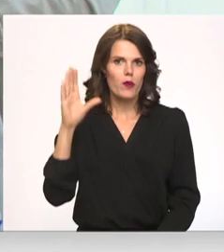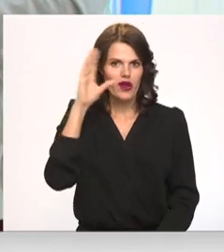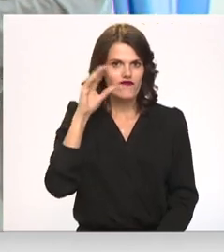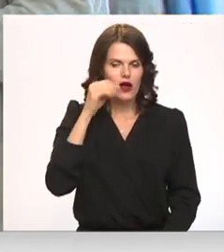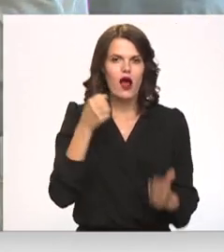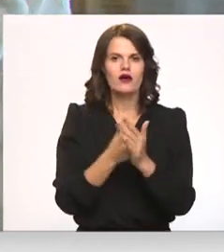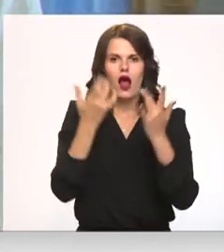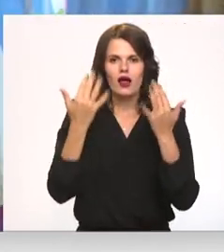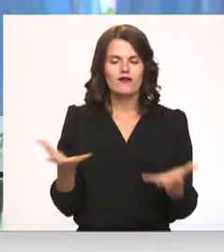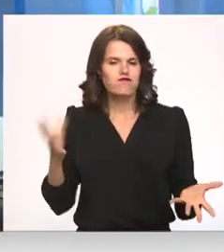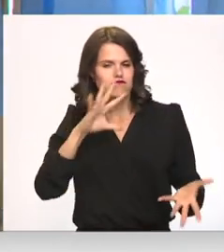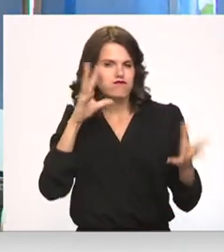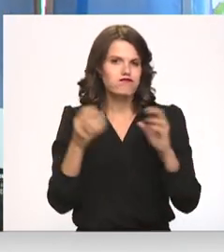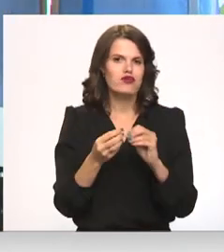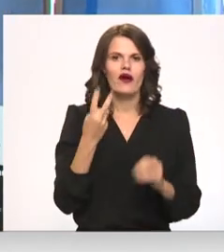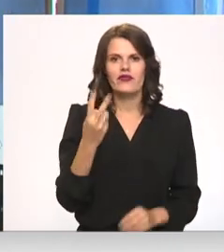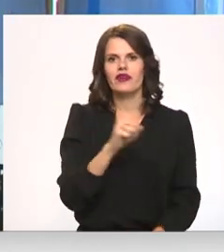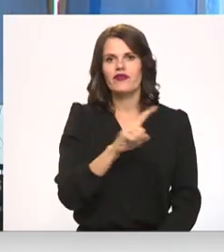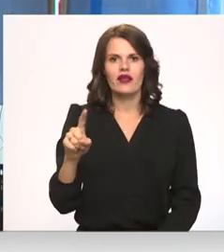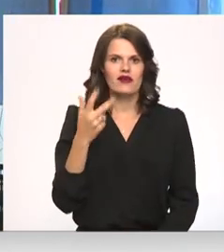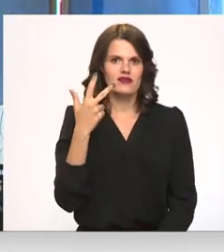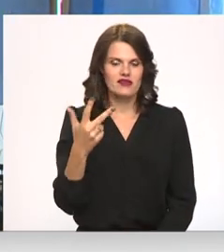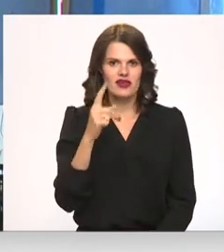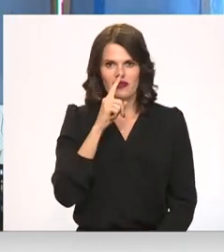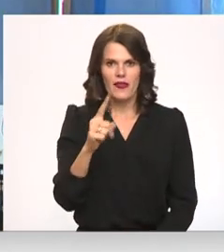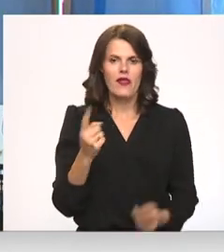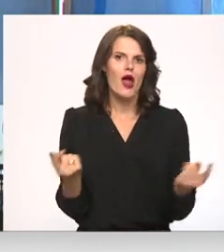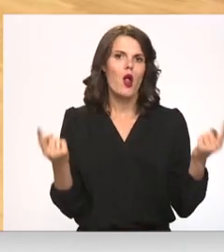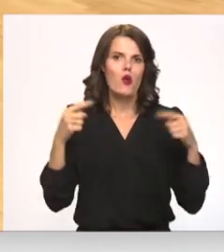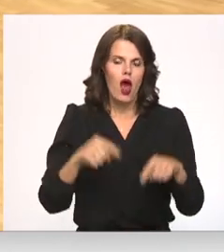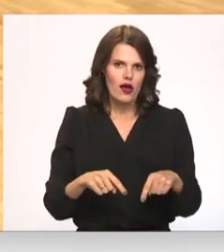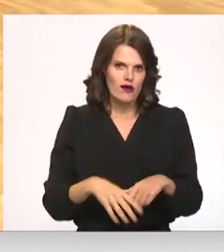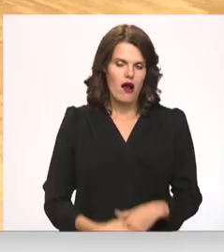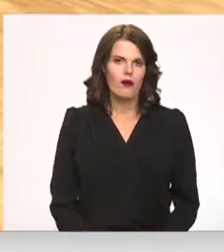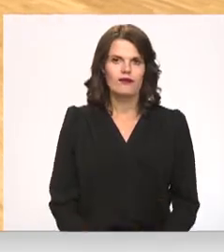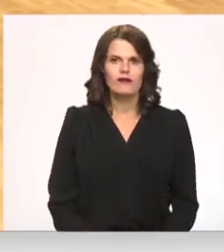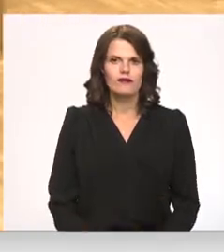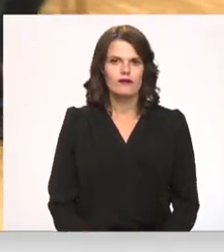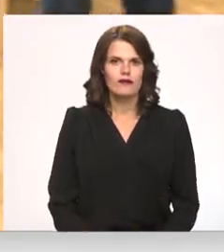rezultāti tiks apkopot 2 līdz 3 nedēļu laikā. Mandar Glīcīti, Ivans Milovs, Latvijas televīzija.